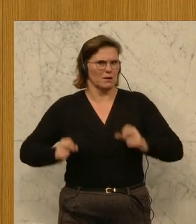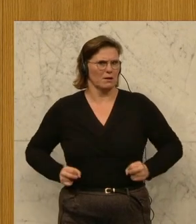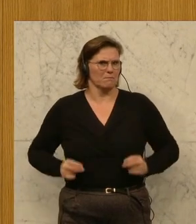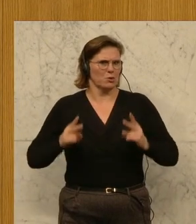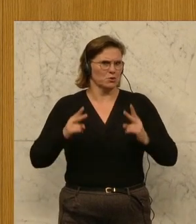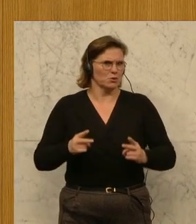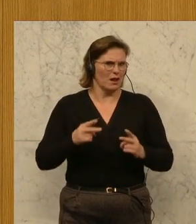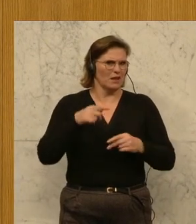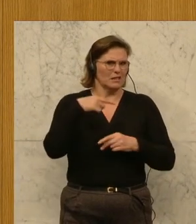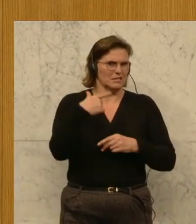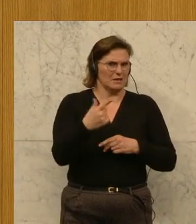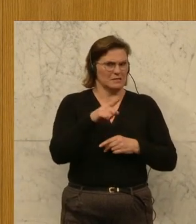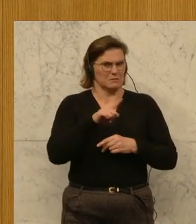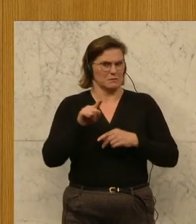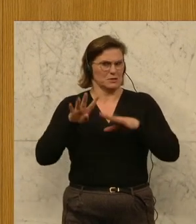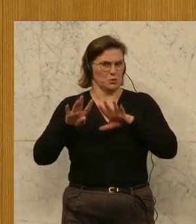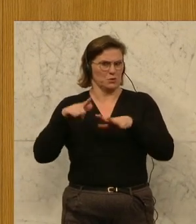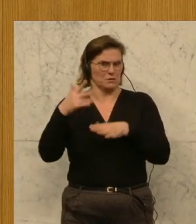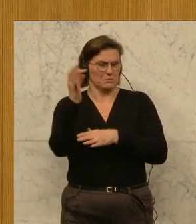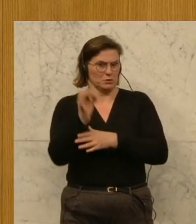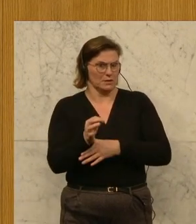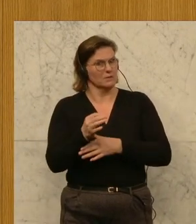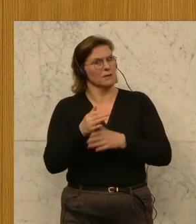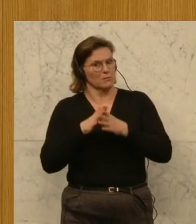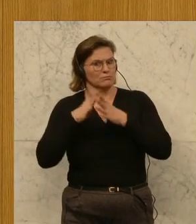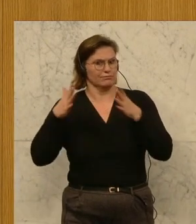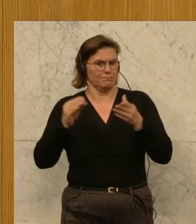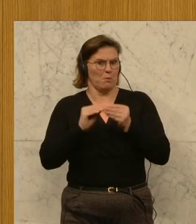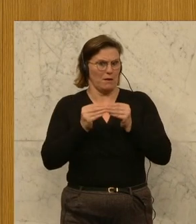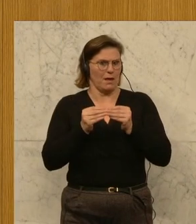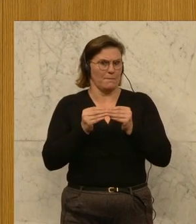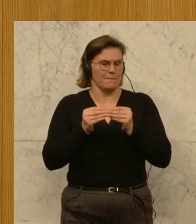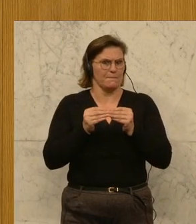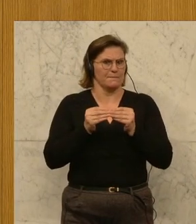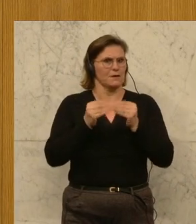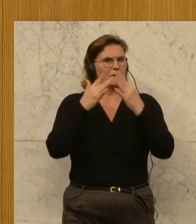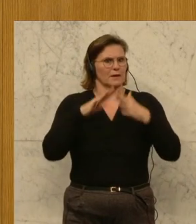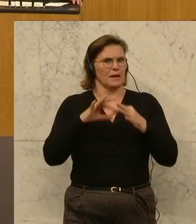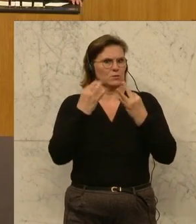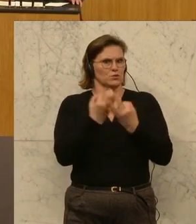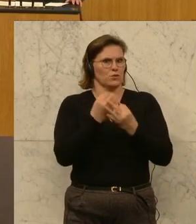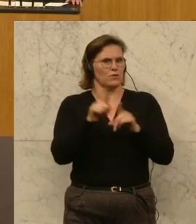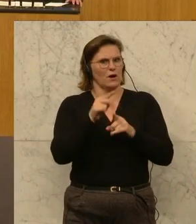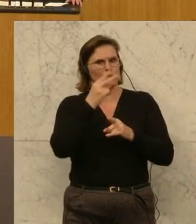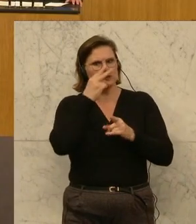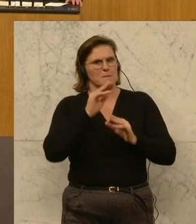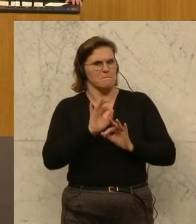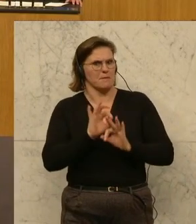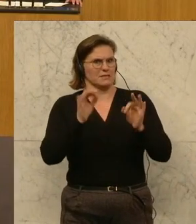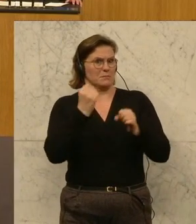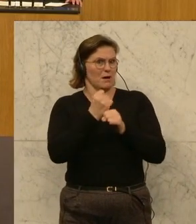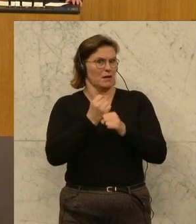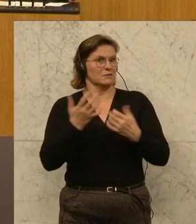und 29 Prozent haben hier wesentlich größere Probleme. Die Empfehlungen des Rechnungshofes gehen natürlich in Richtung Verbesserung, Frau Präsidentin.